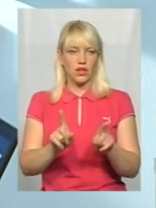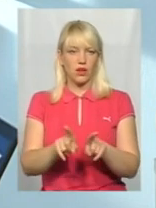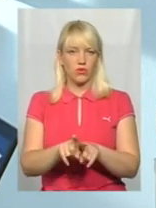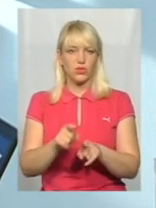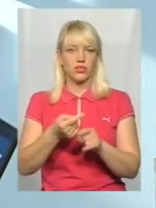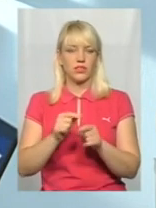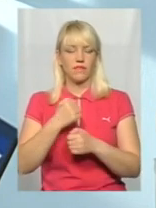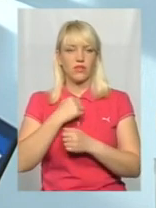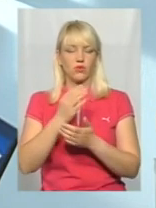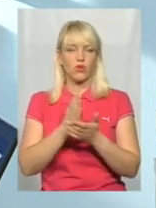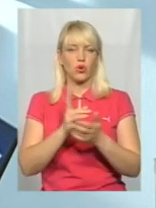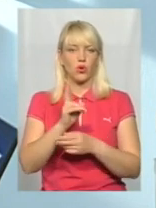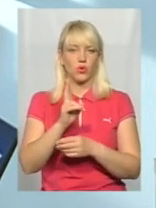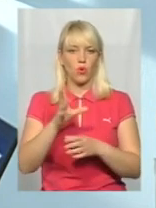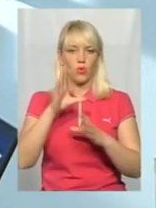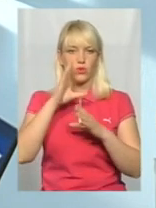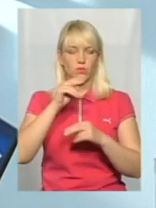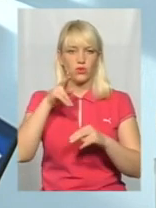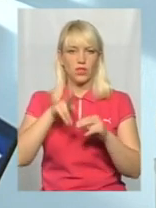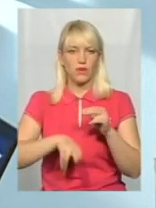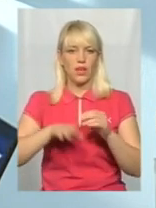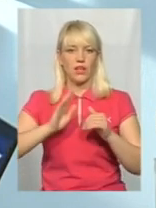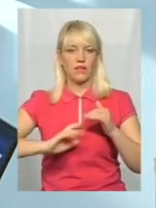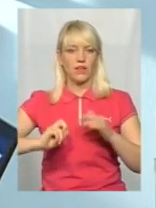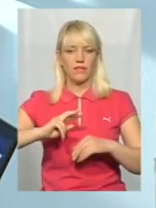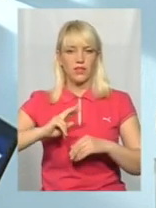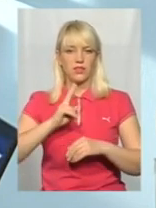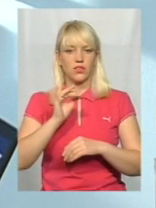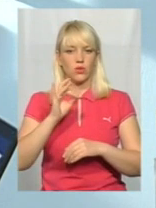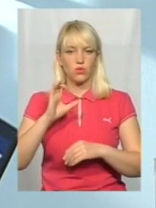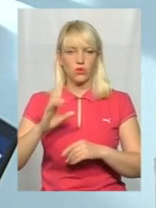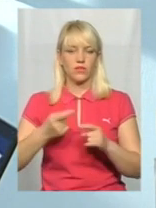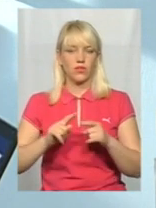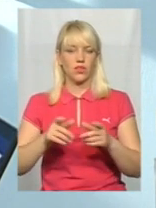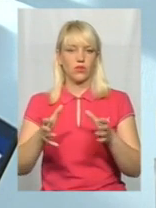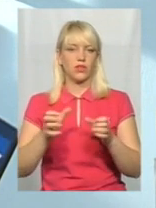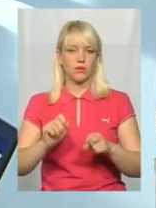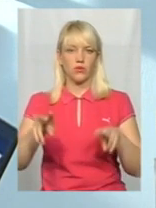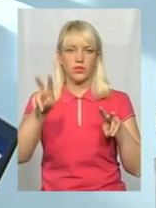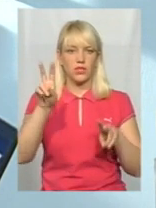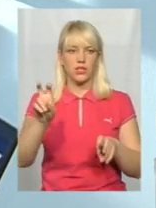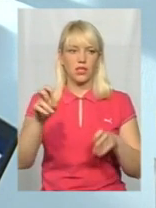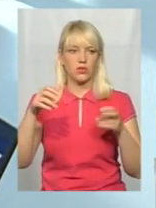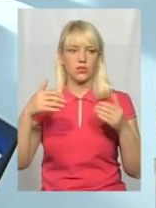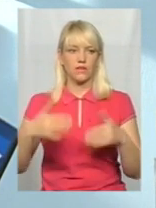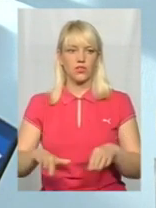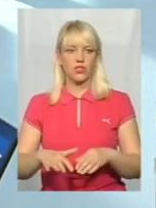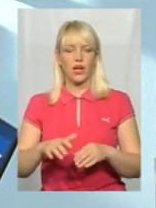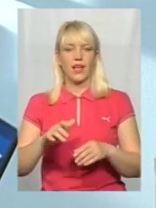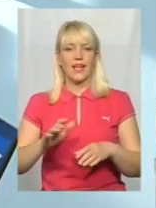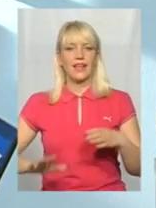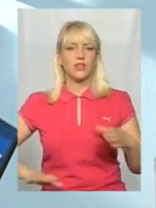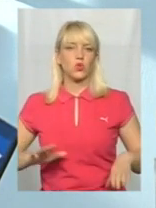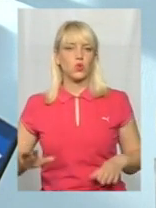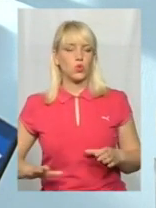ці військовослужбовці, які успішно закінчують кваліфікаційний цей курс, вони отримують статус вже інструкторів